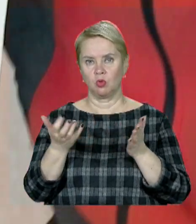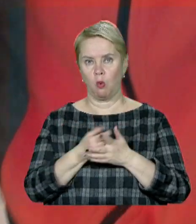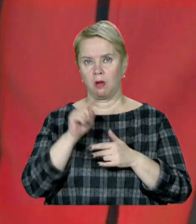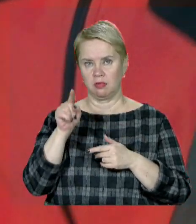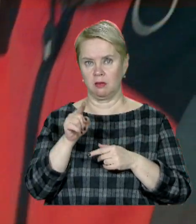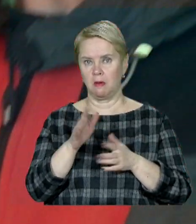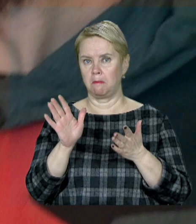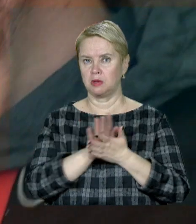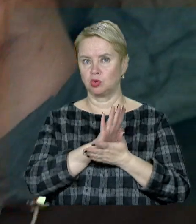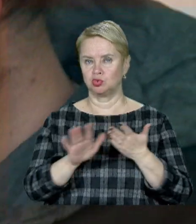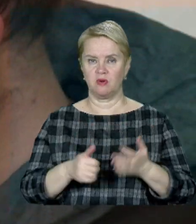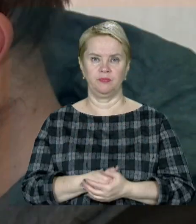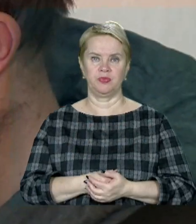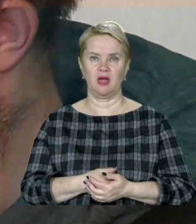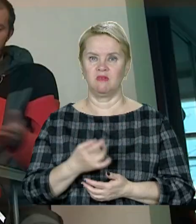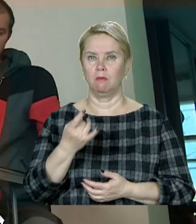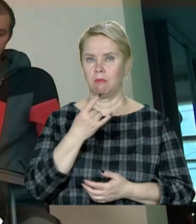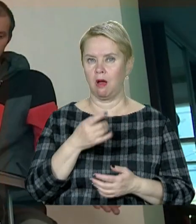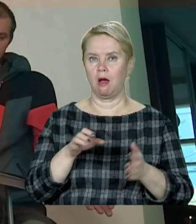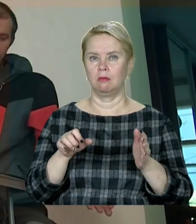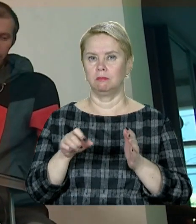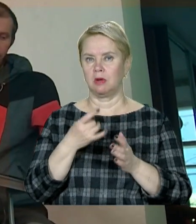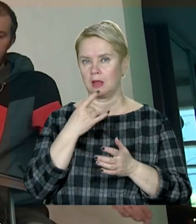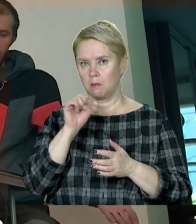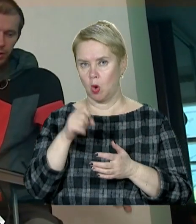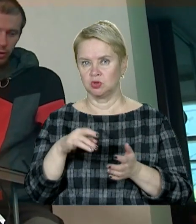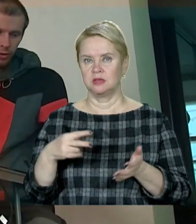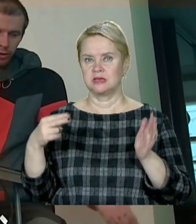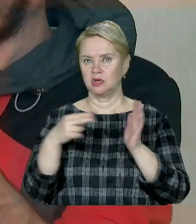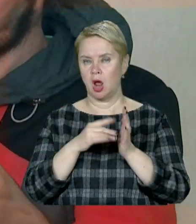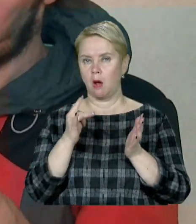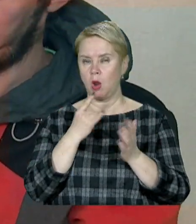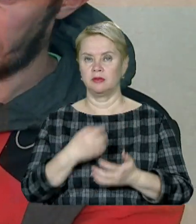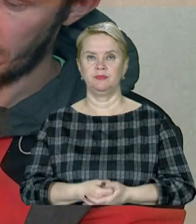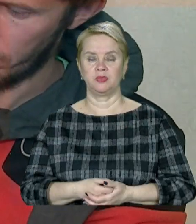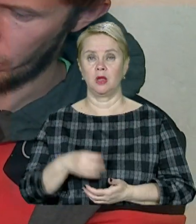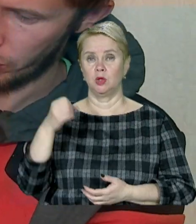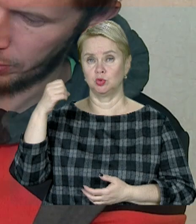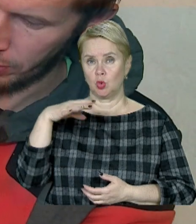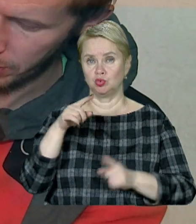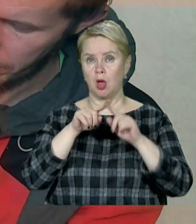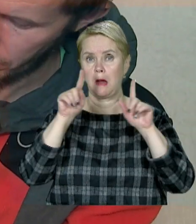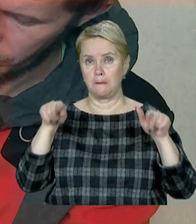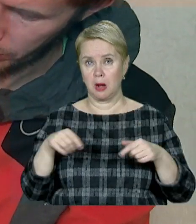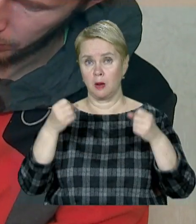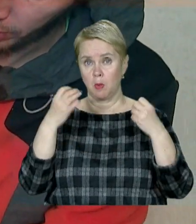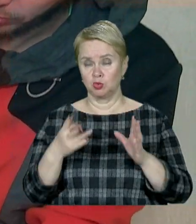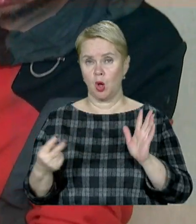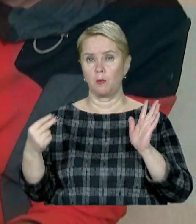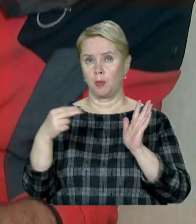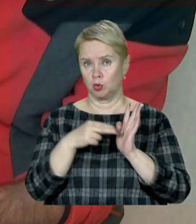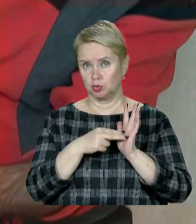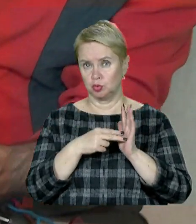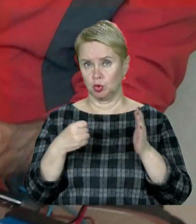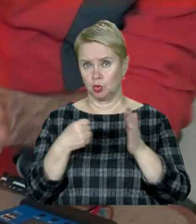ними, абсолютно безкоштовна. Від батарей можна заряджати і акумулятори. Сонячну панель можна просто підключити